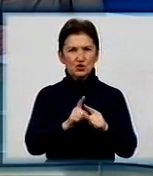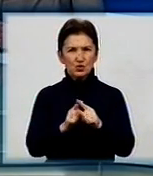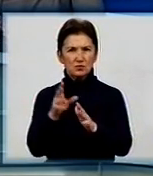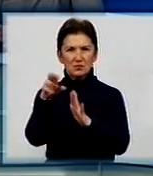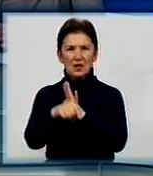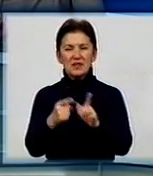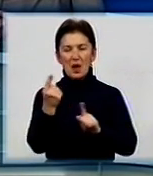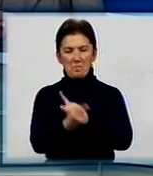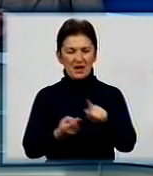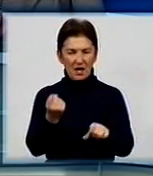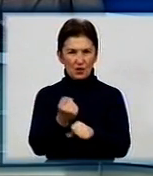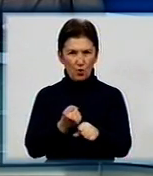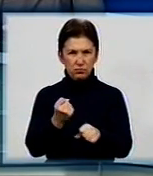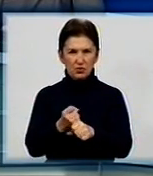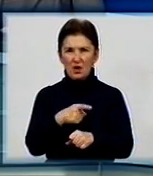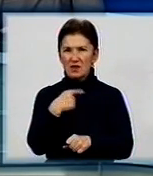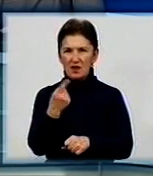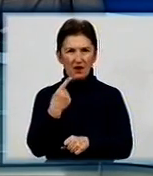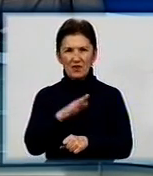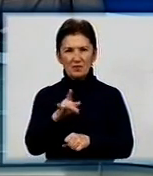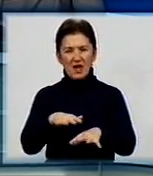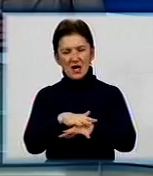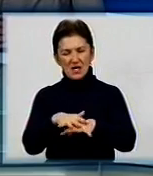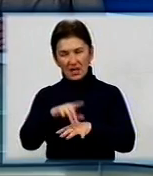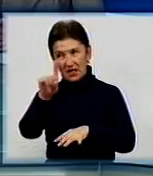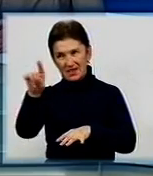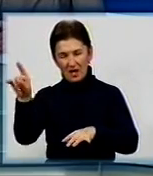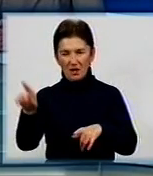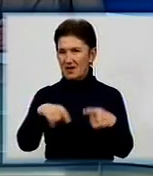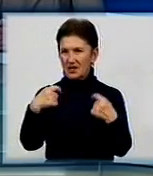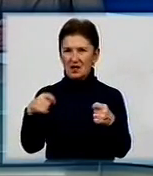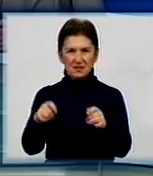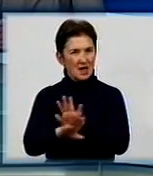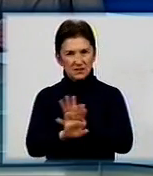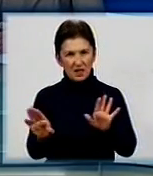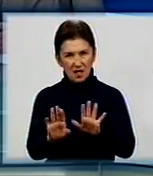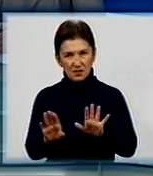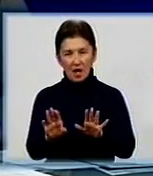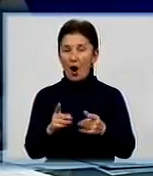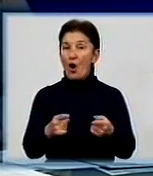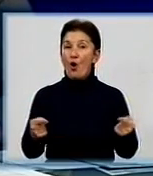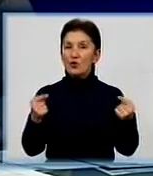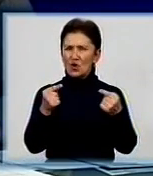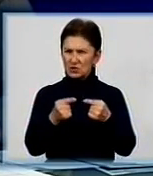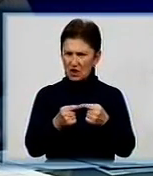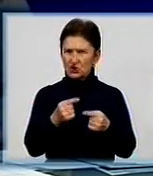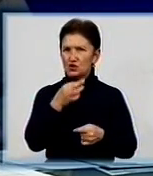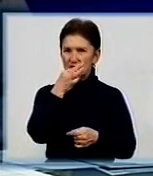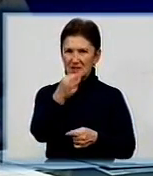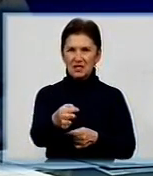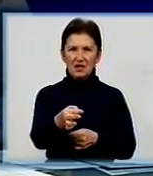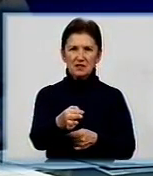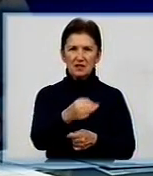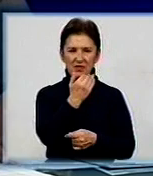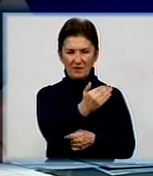переробку. Я не кажу про реалізацію на ринках і таке інше. Тому однозначно сказати, дати відповідь на